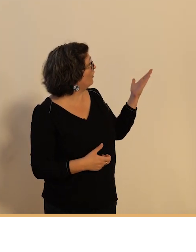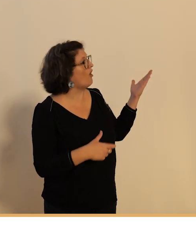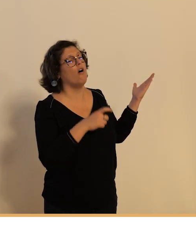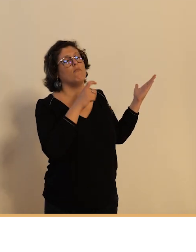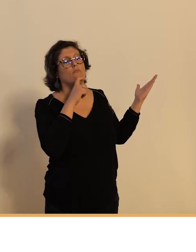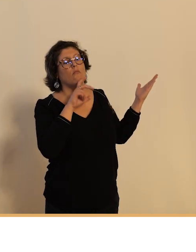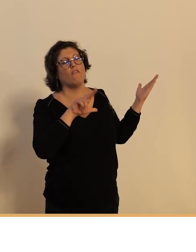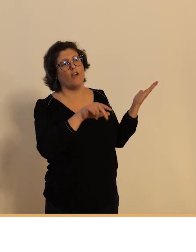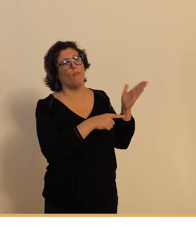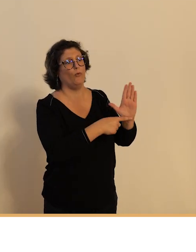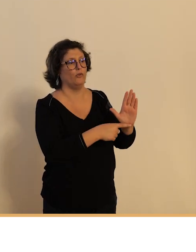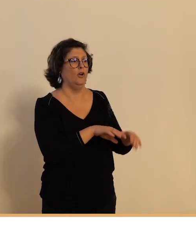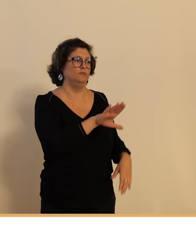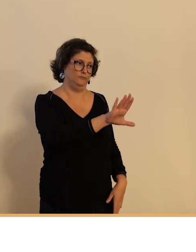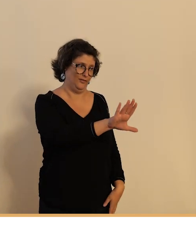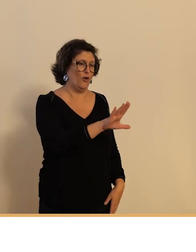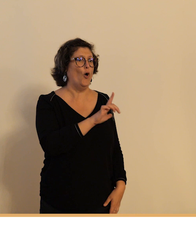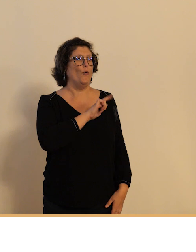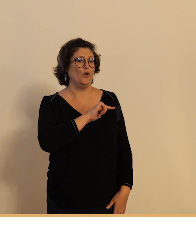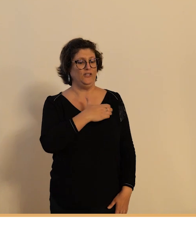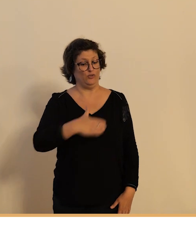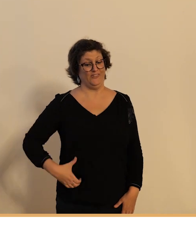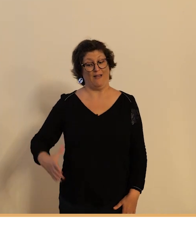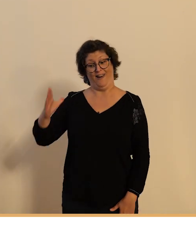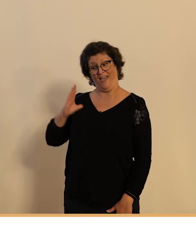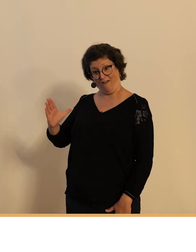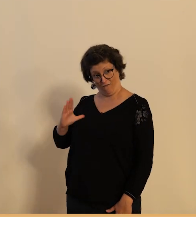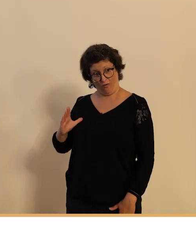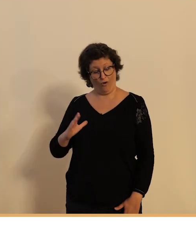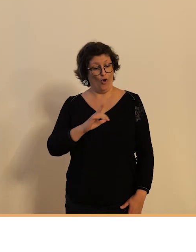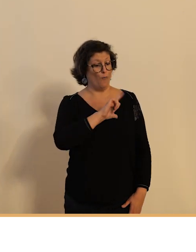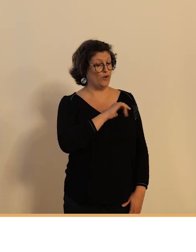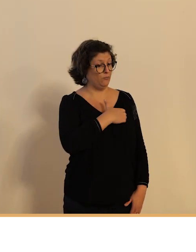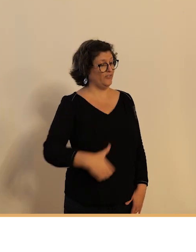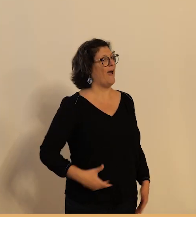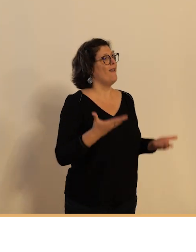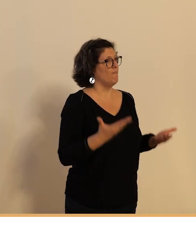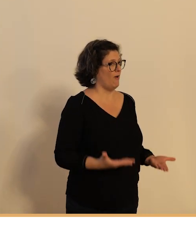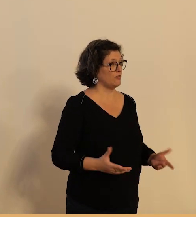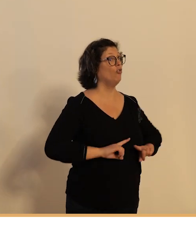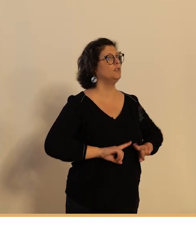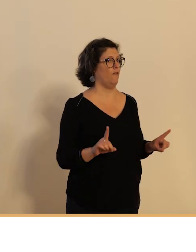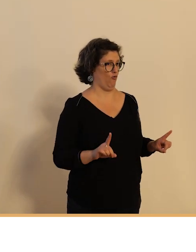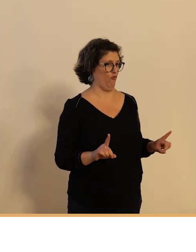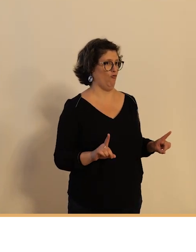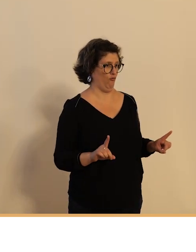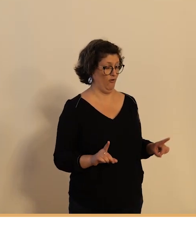présenter évidemment elle est bien loin de celle que nous connaissons actuellement en effet la police municipale la notion de police